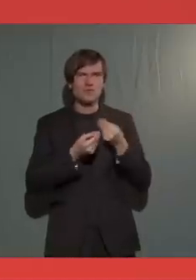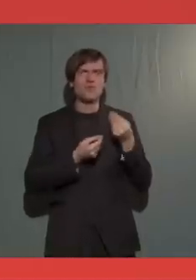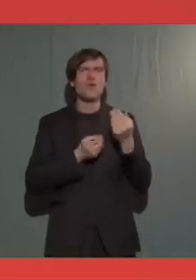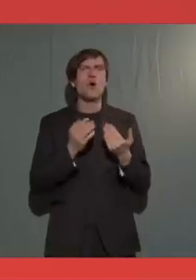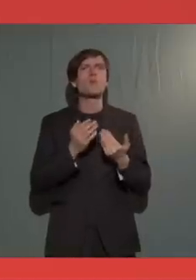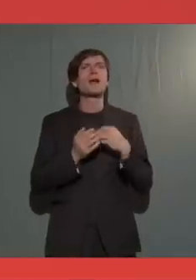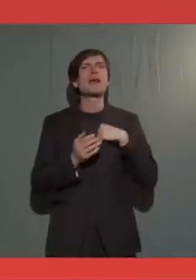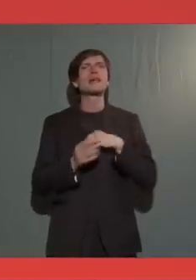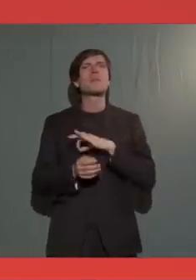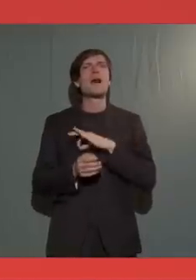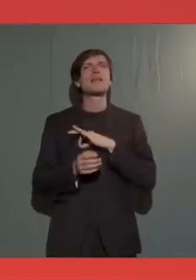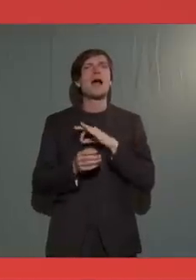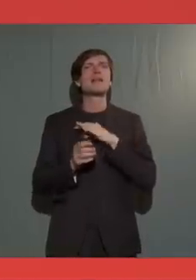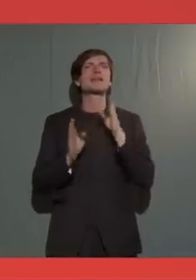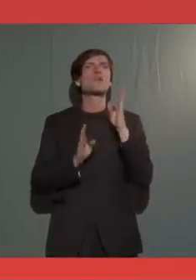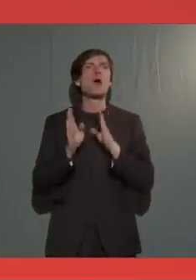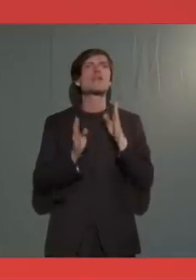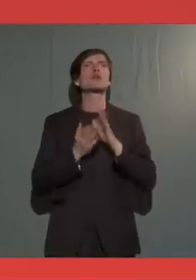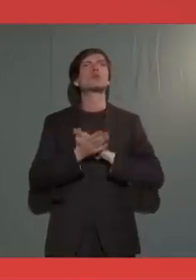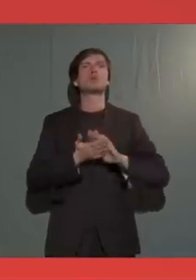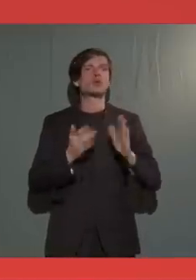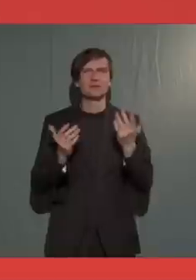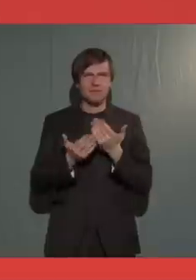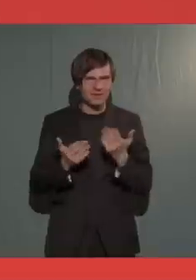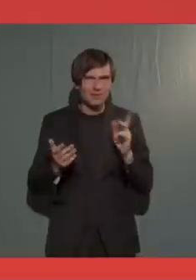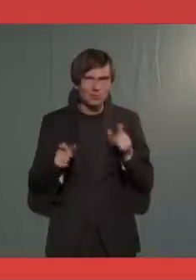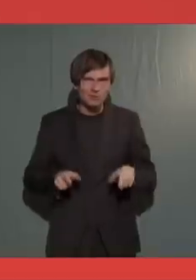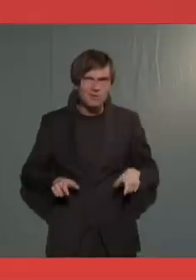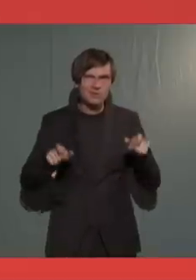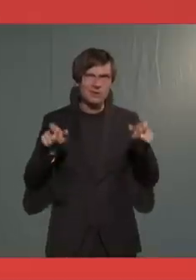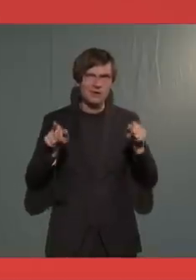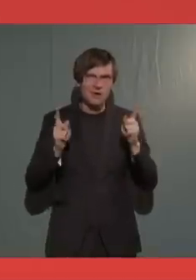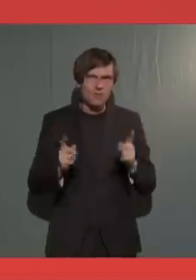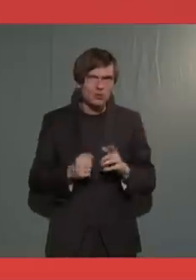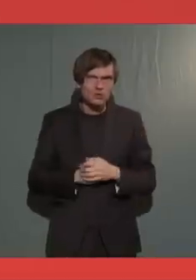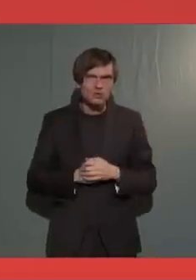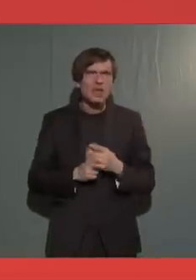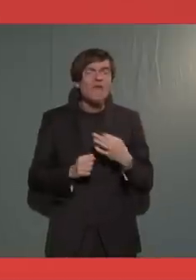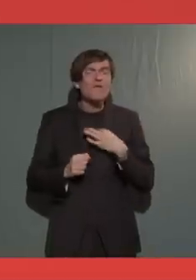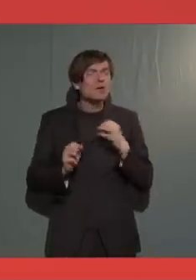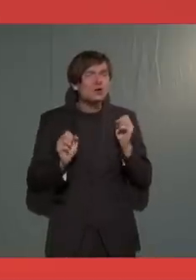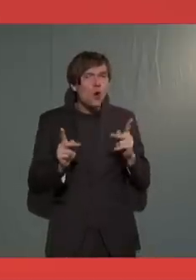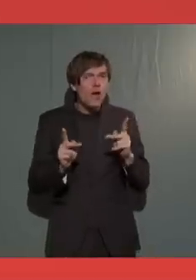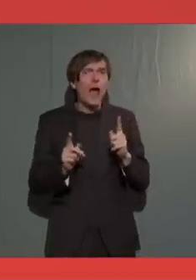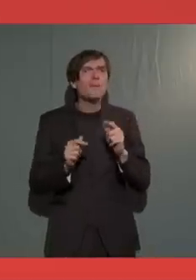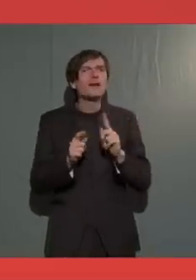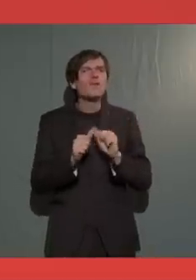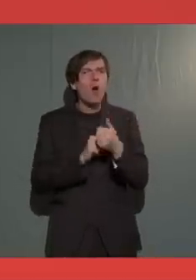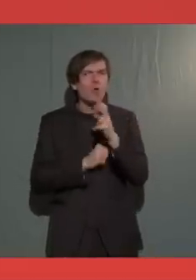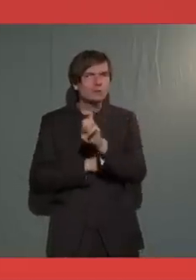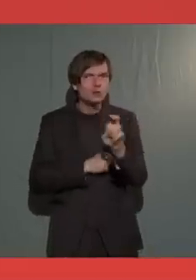Demokratie sind bei weitem nicht kostenfrei zu haben. Das ist aber nicht zu bestreiten. Das ist okay so. Man muss es nur wissen.